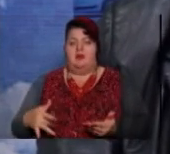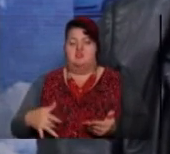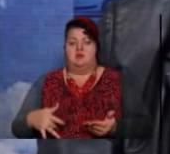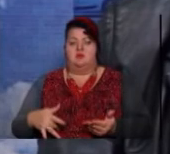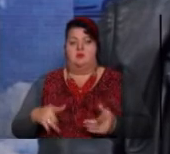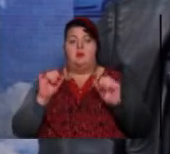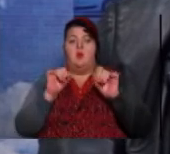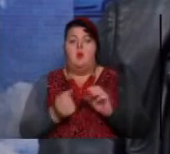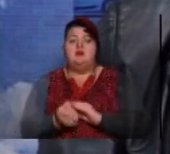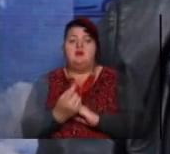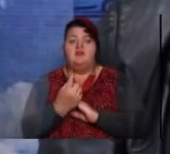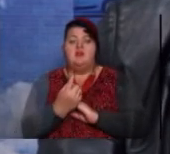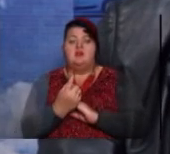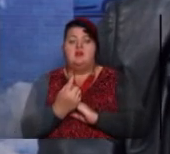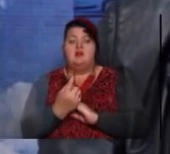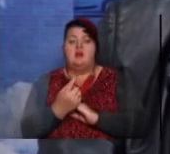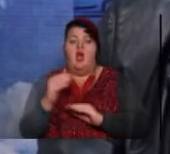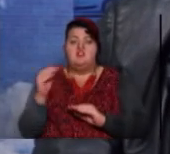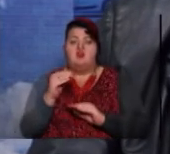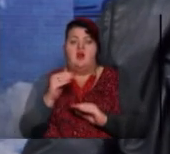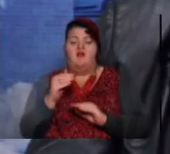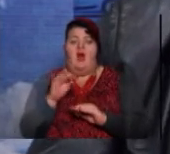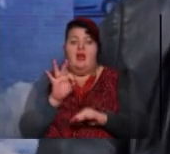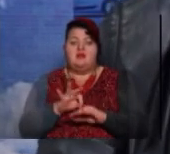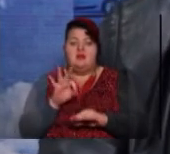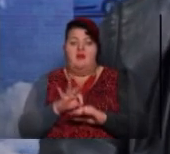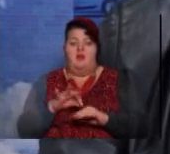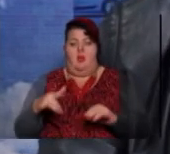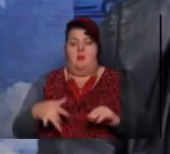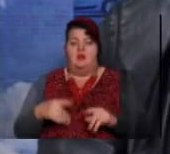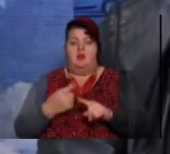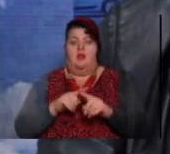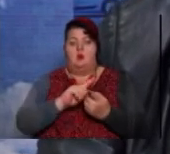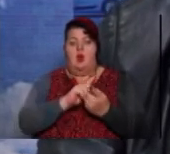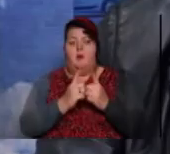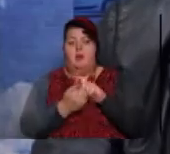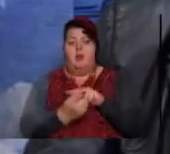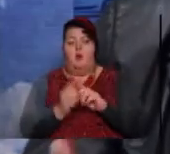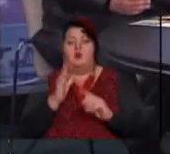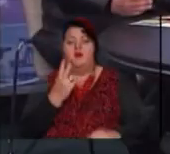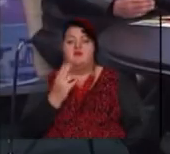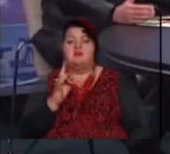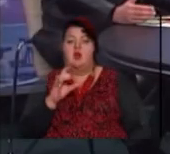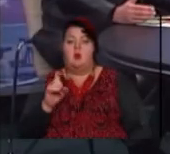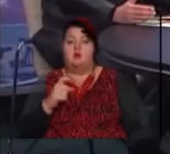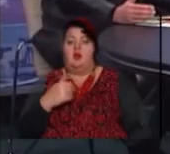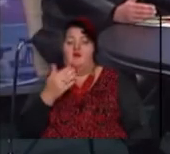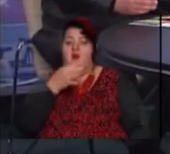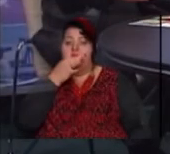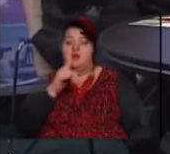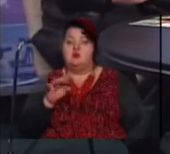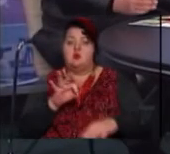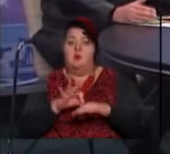може возникнути і стеатарію, це жирова дістрофія печени, яка плавно потім переходит в цирроз. Я вам сказав, що заболівання